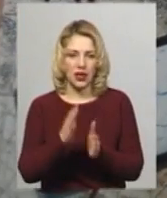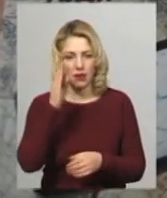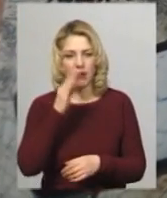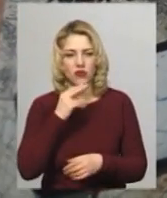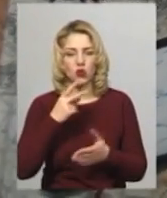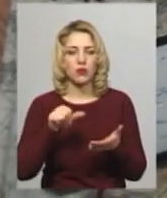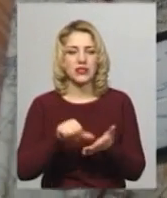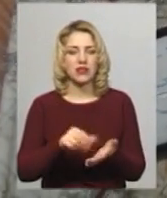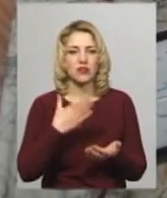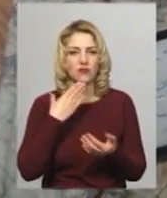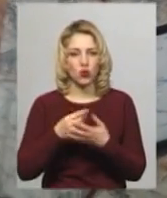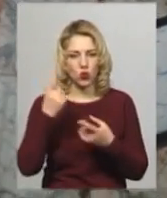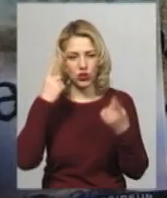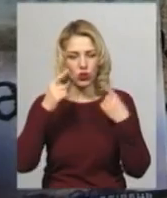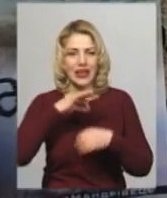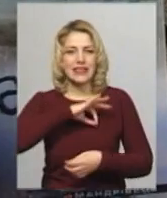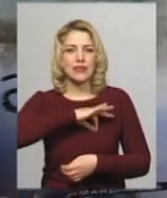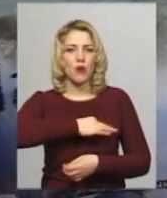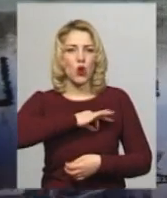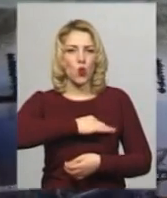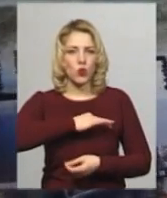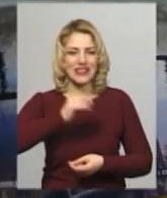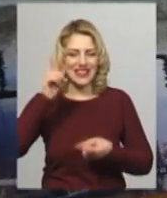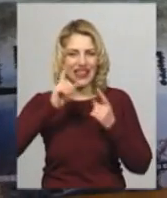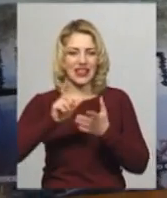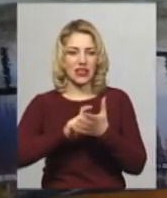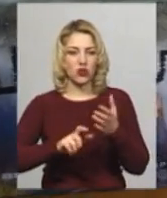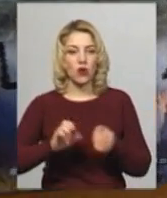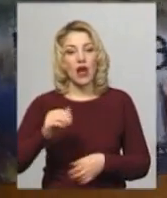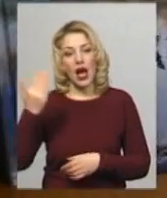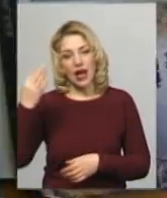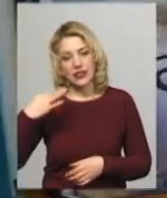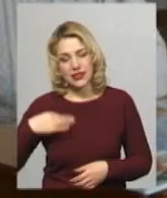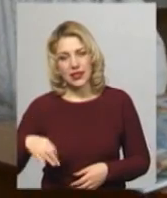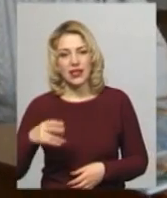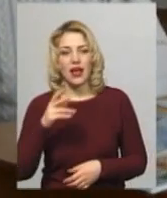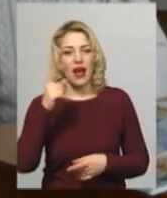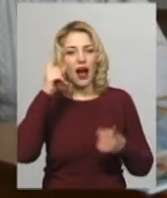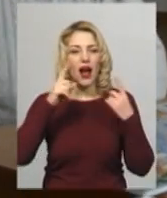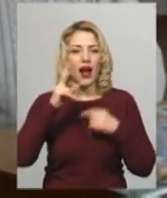загалу свою діалогію шпигунського детективу, а його син Олег – казку «Планета квітів».